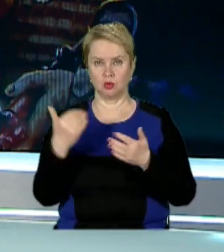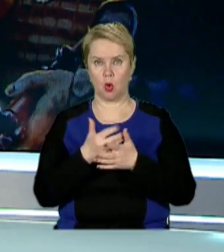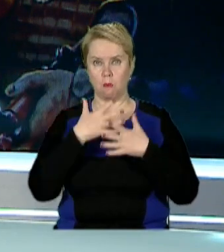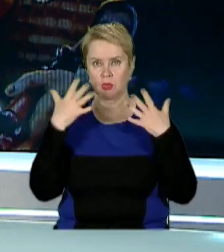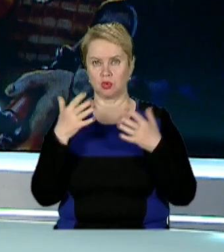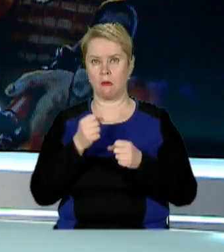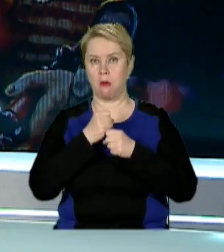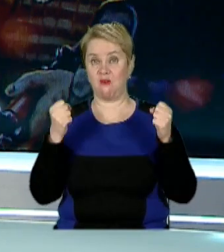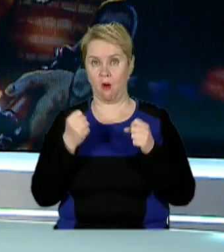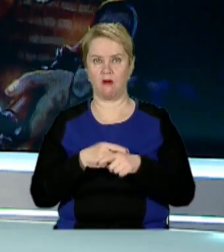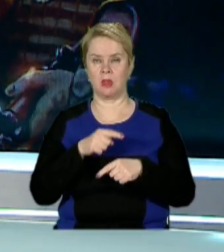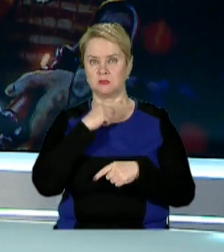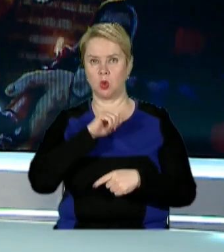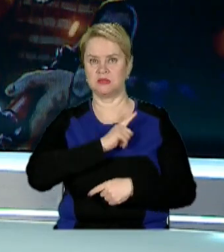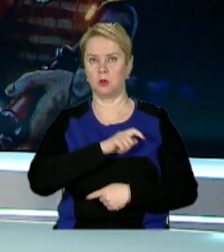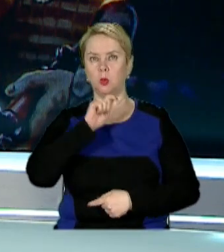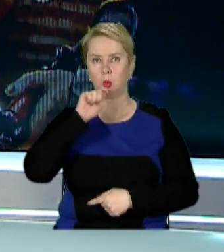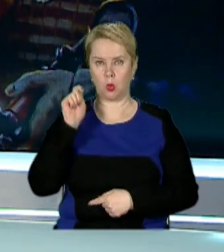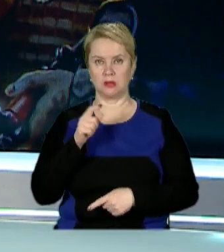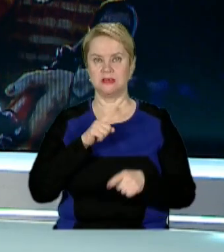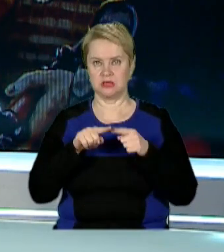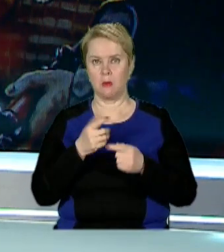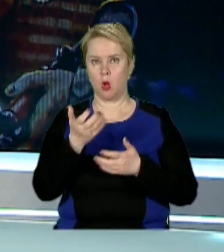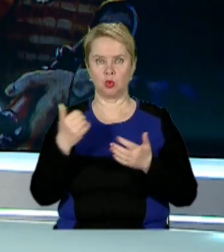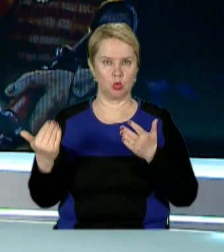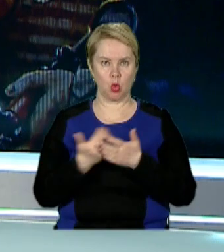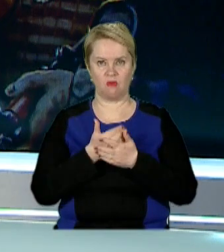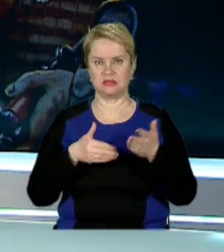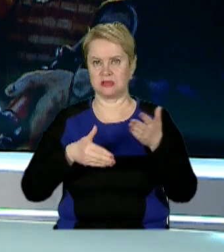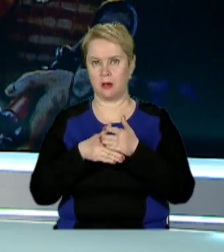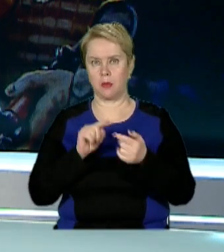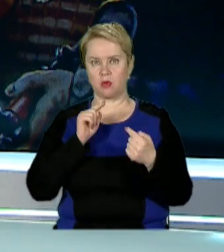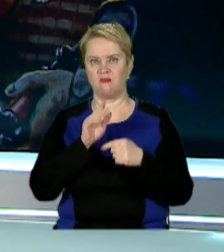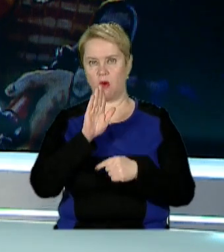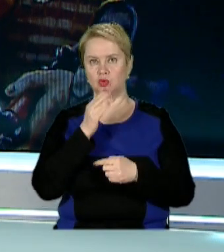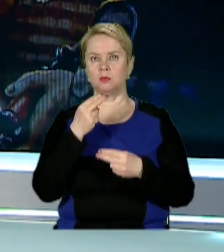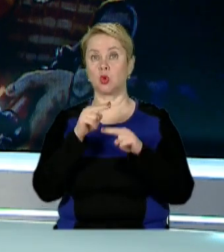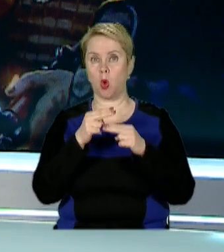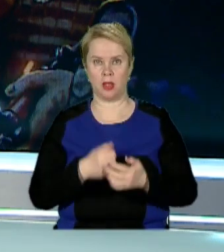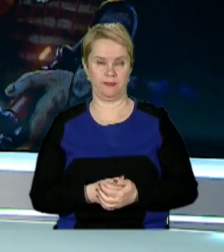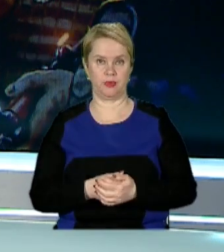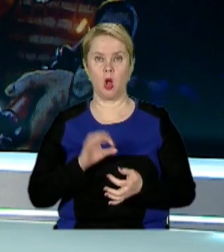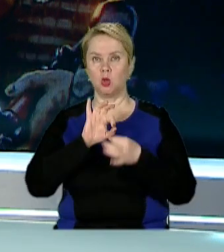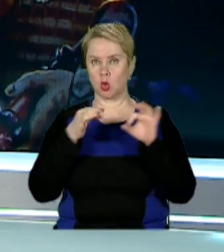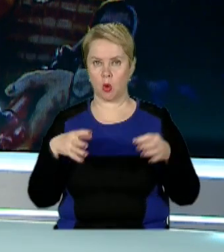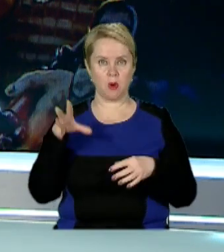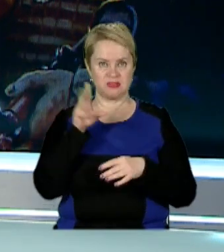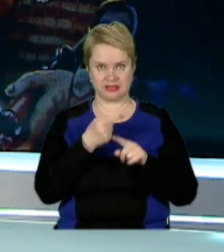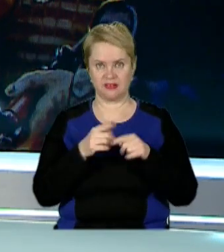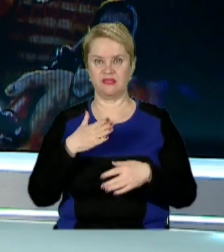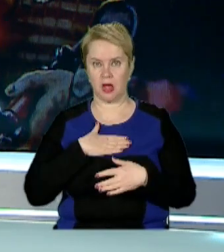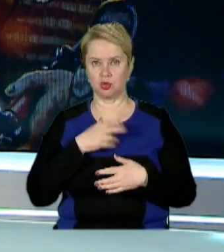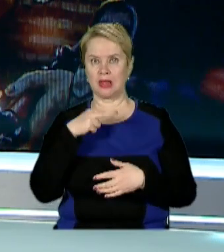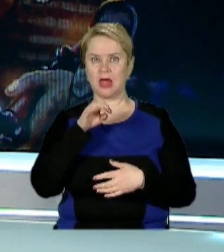масштабна бавовна, а Збройні сили України незабаром отримають нові засоби протидії ворожим дронам. Докладніше про все це в